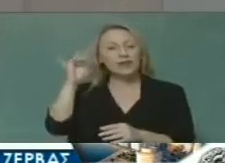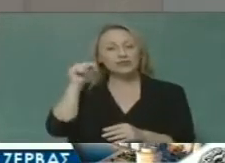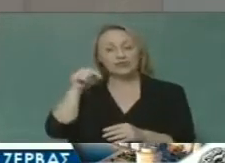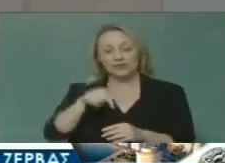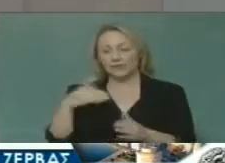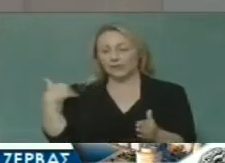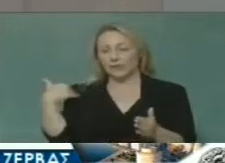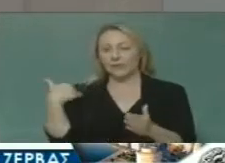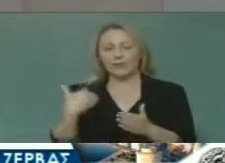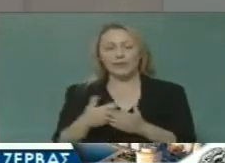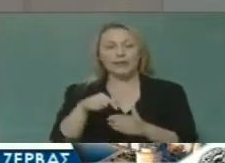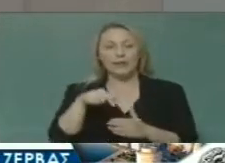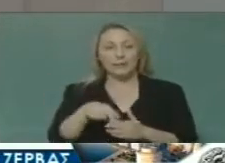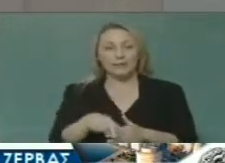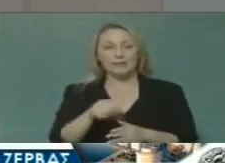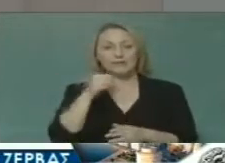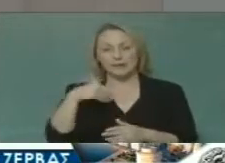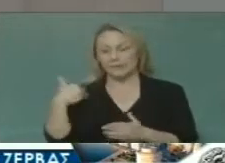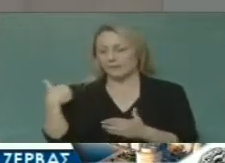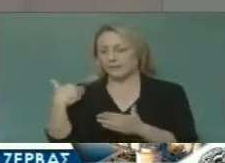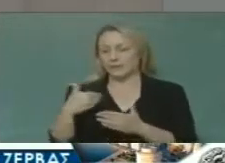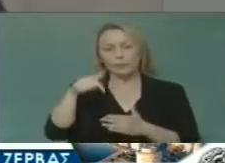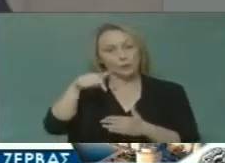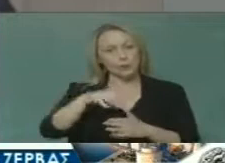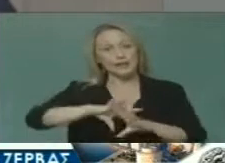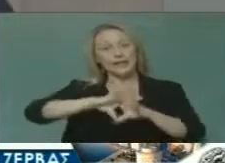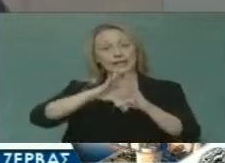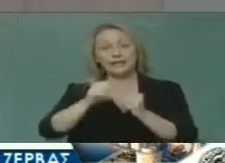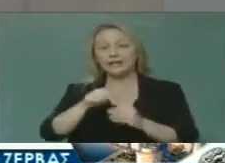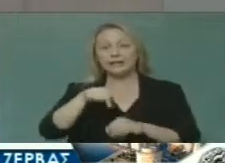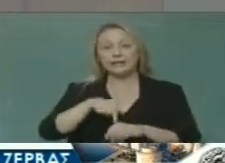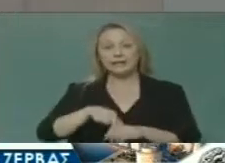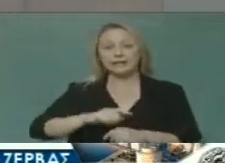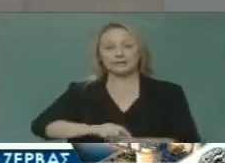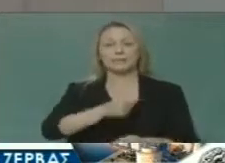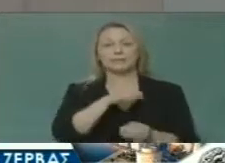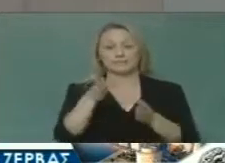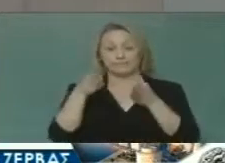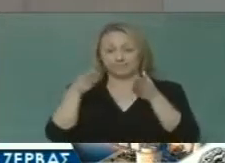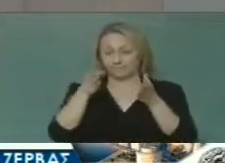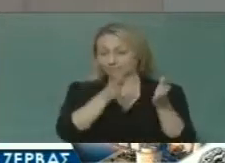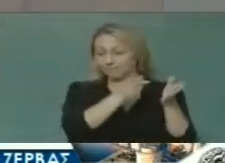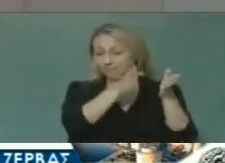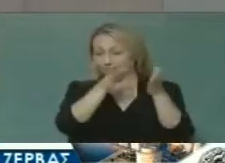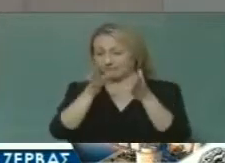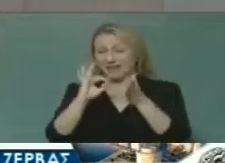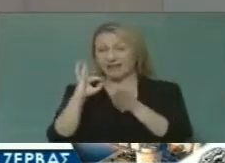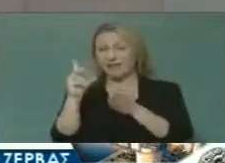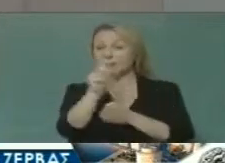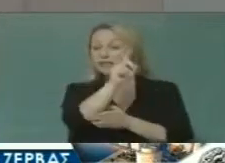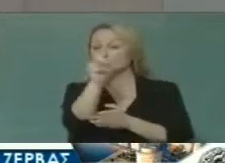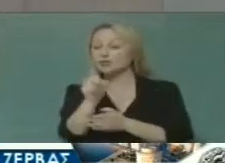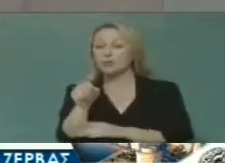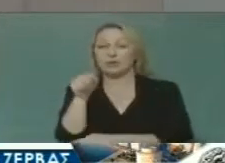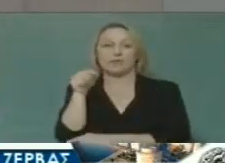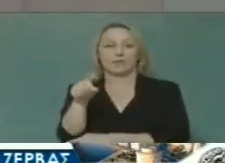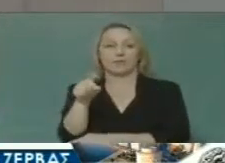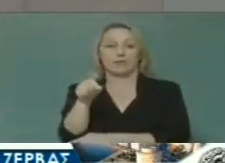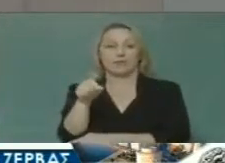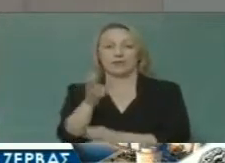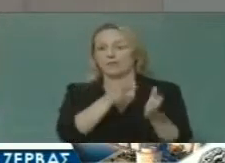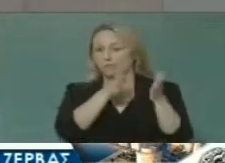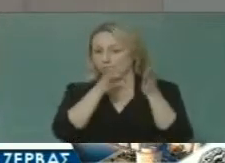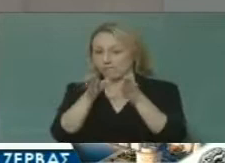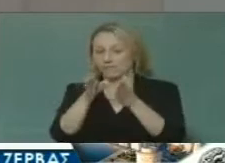του πρώτου τετραμίνου που παρουσιάζουμε σήμερα είναι η στροφή στην καθημερινότητα. Είναι η συστηματική προσπάθεια που κάνουμε